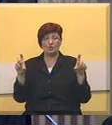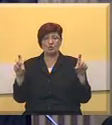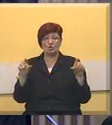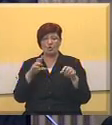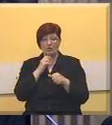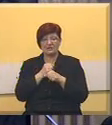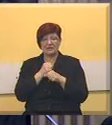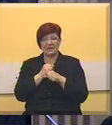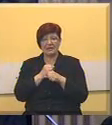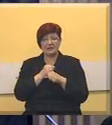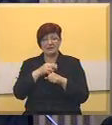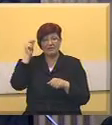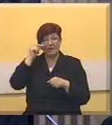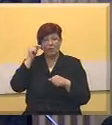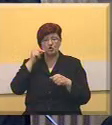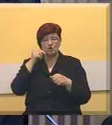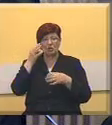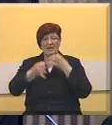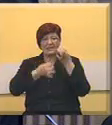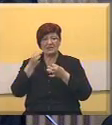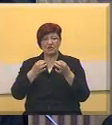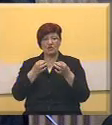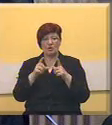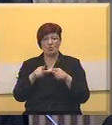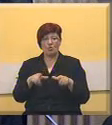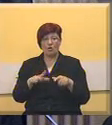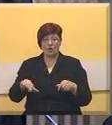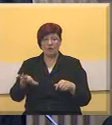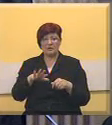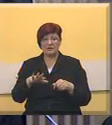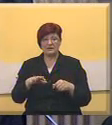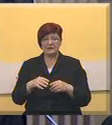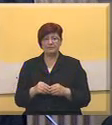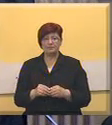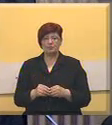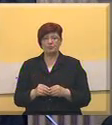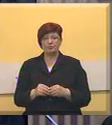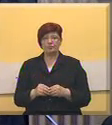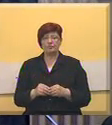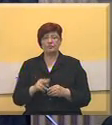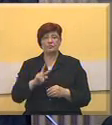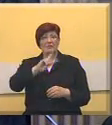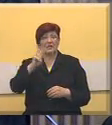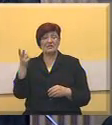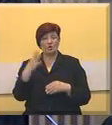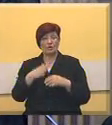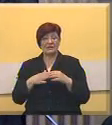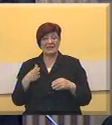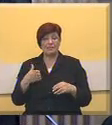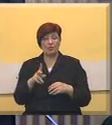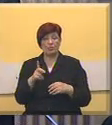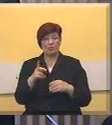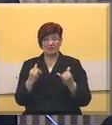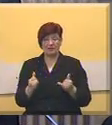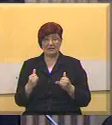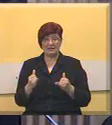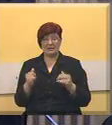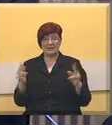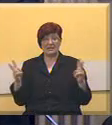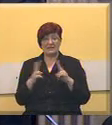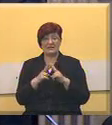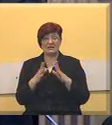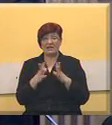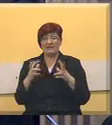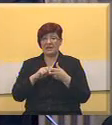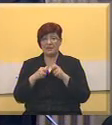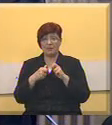bavi o naučnim istraživanjem u ovoj oblasti. Sa druge strane, poljoprivrede se danas usreće sa velikim